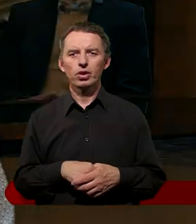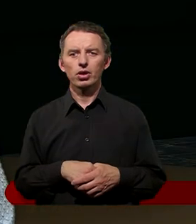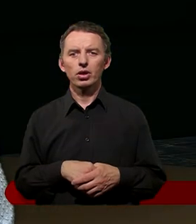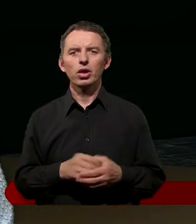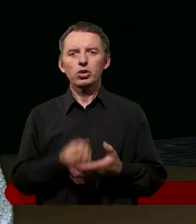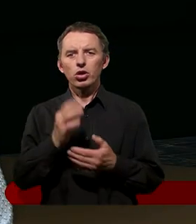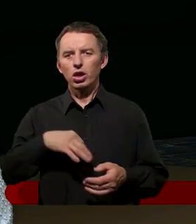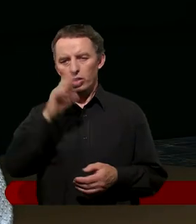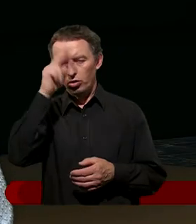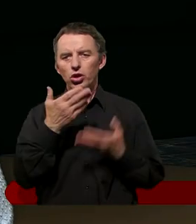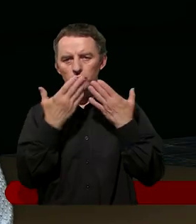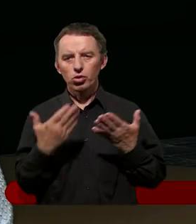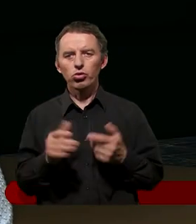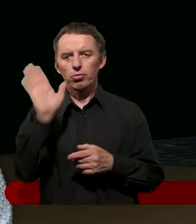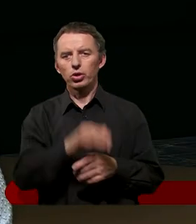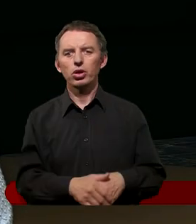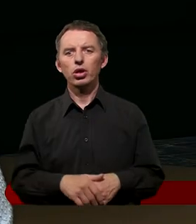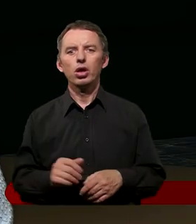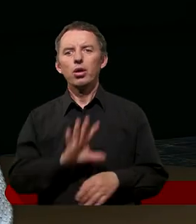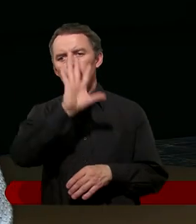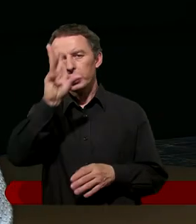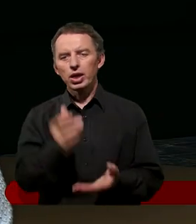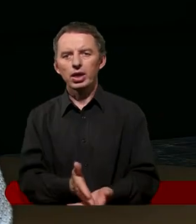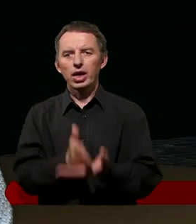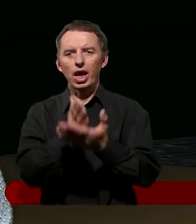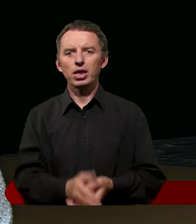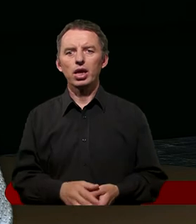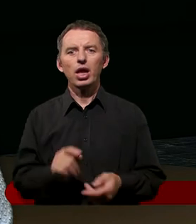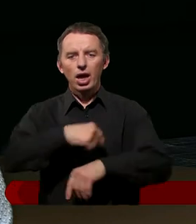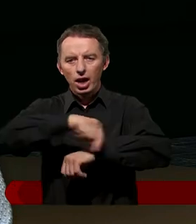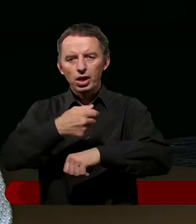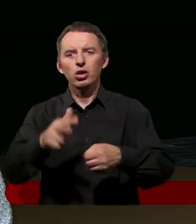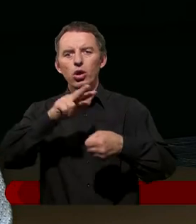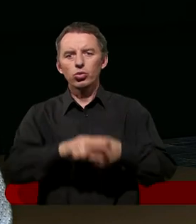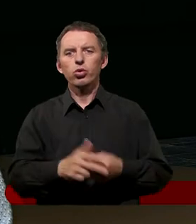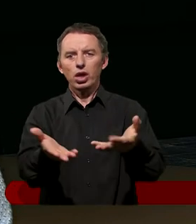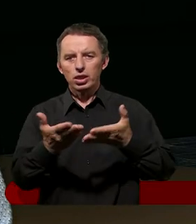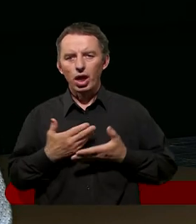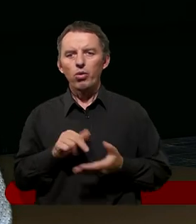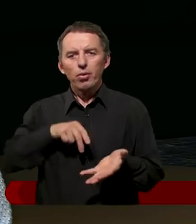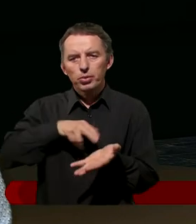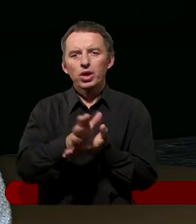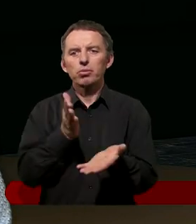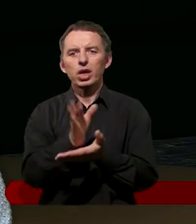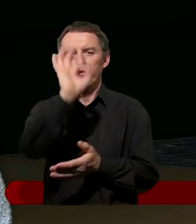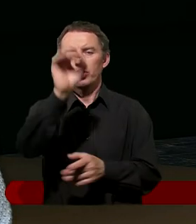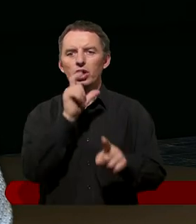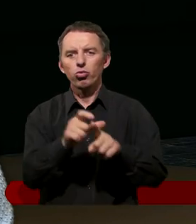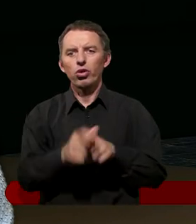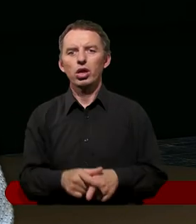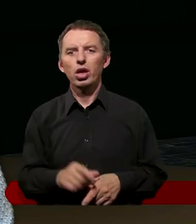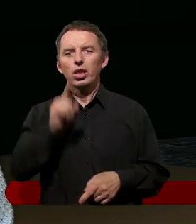Boże nasz i Ojcze, dziękujemy Ci za te piękne rady i lekcje, które dajesz nam przez Twoje Słowo.